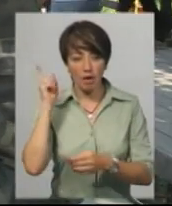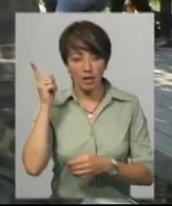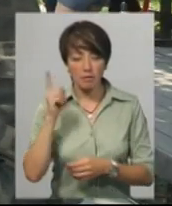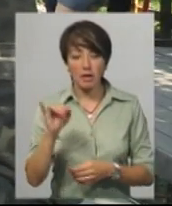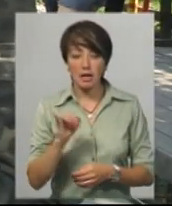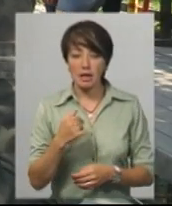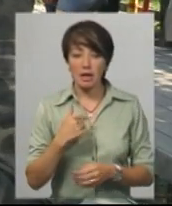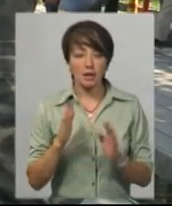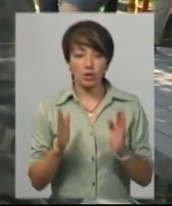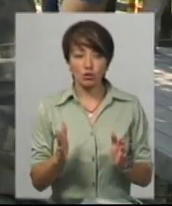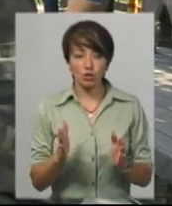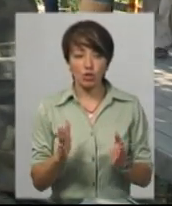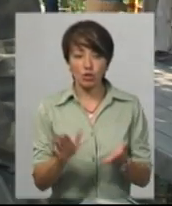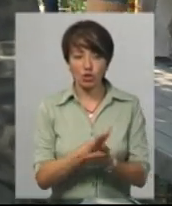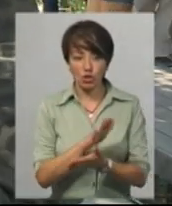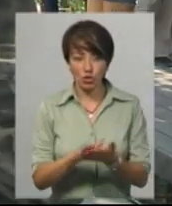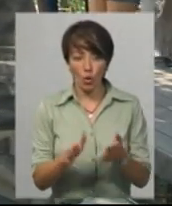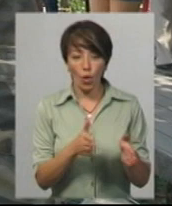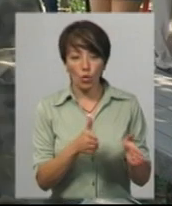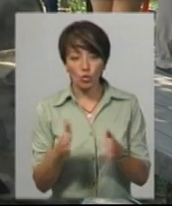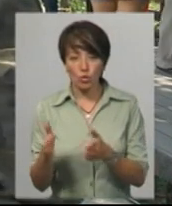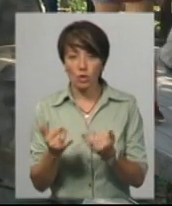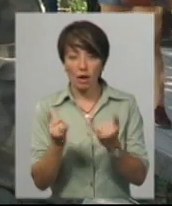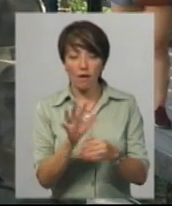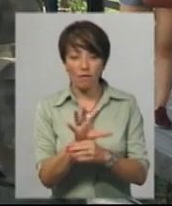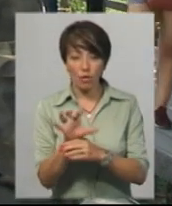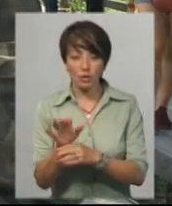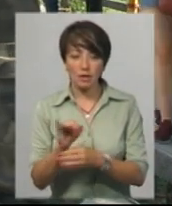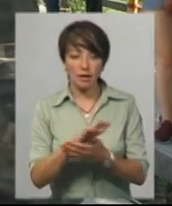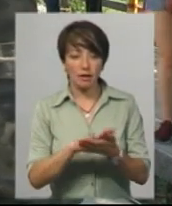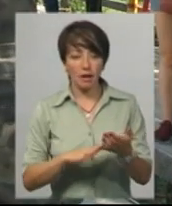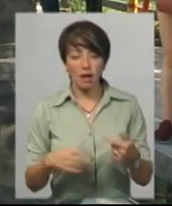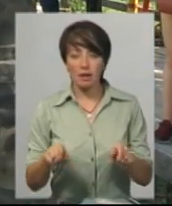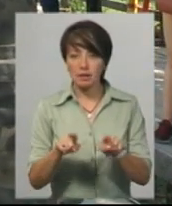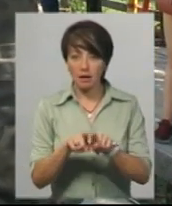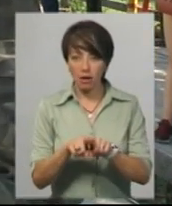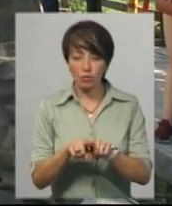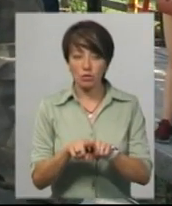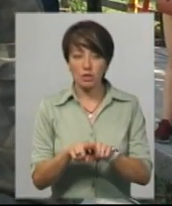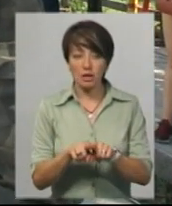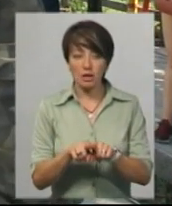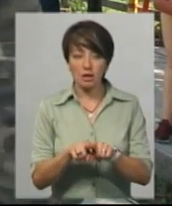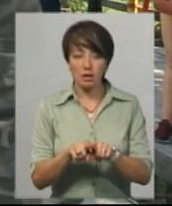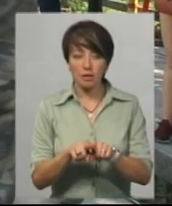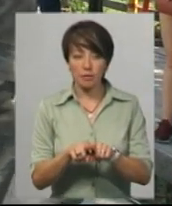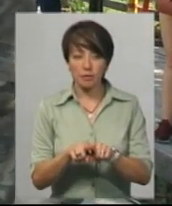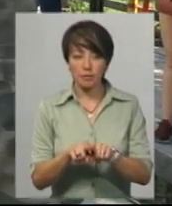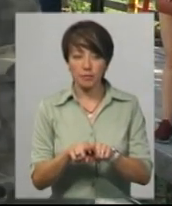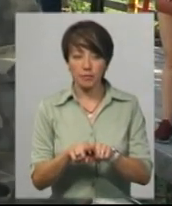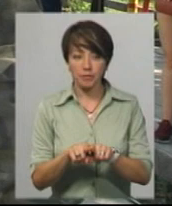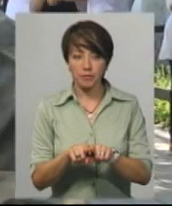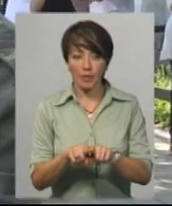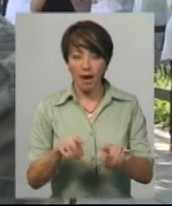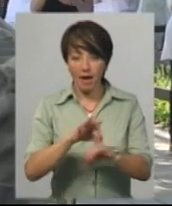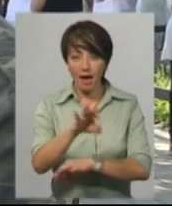я не лише їх чистю, тобто я готую для фотографій і так далі. Я також їх замальовую. Тобто наносимо